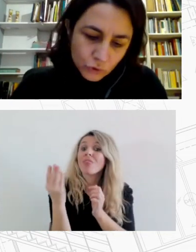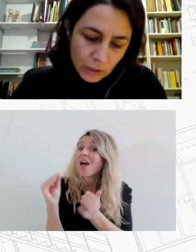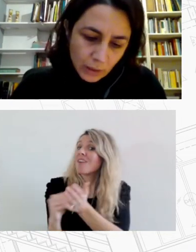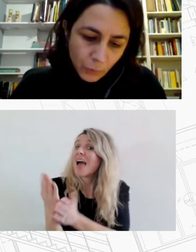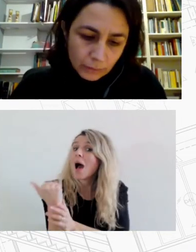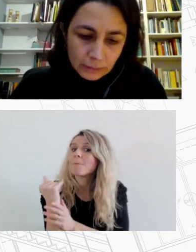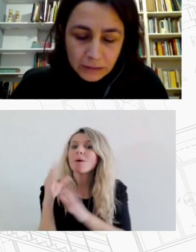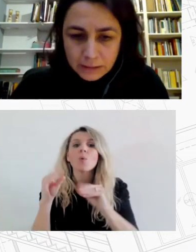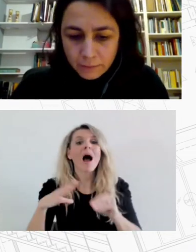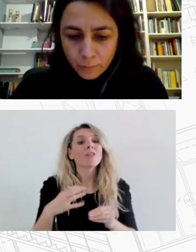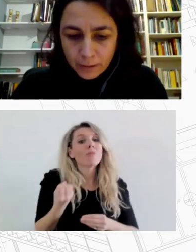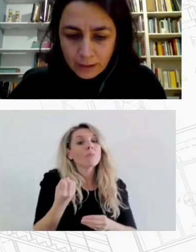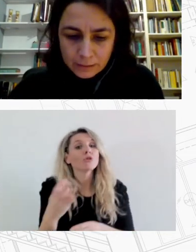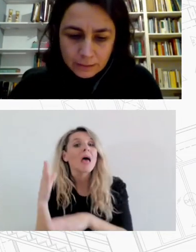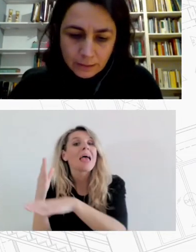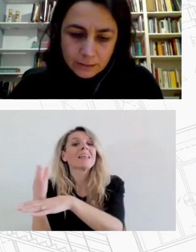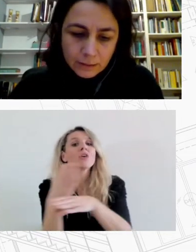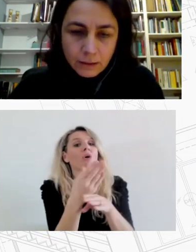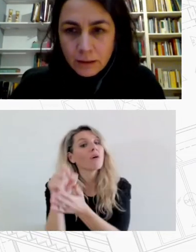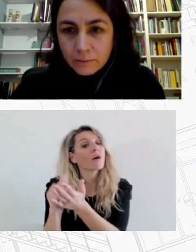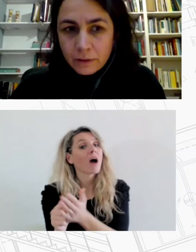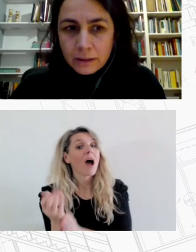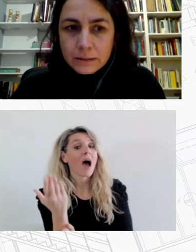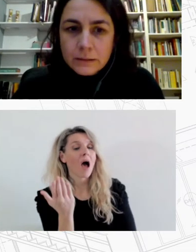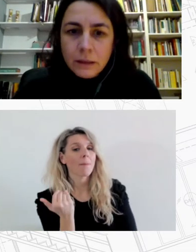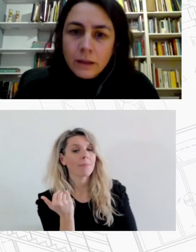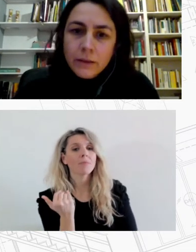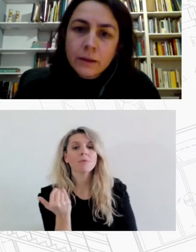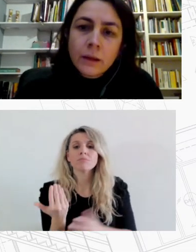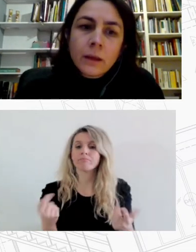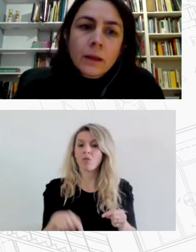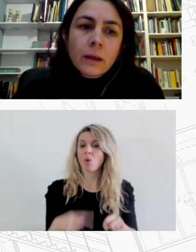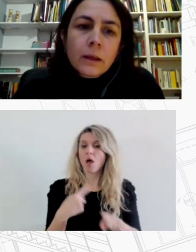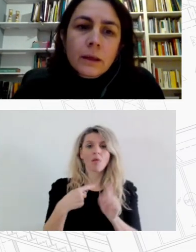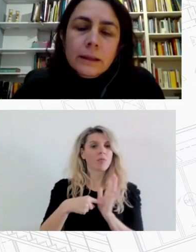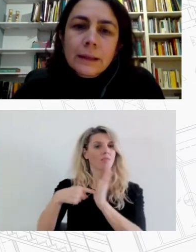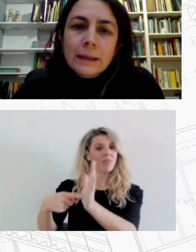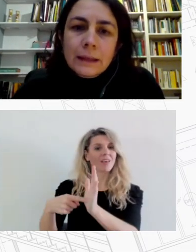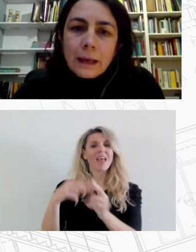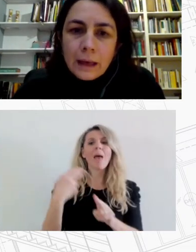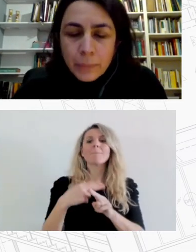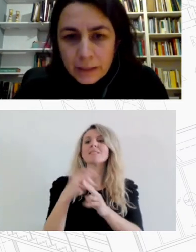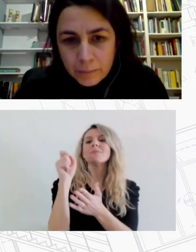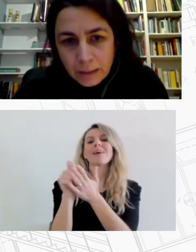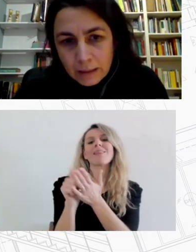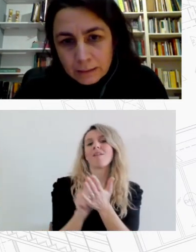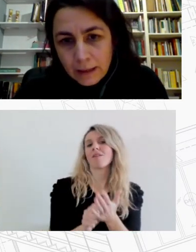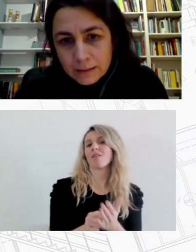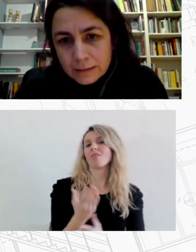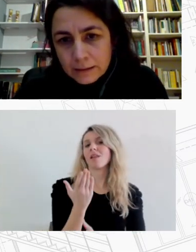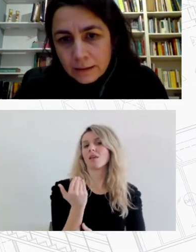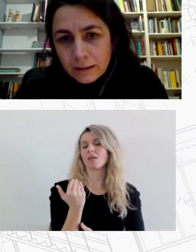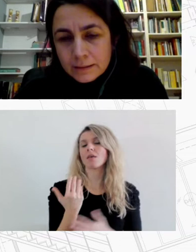τη δημόσια πολιτική στα ευρωπαϊκά στατιστικά στοιχεία δεν εμφανίζεται στην Ελλάδα και γενικά υπάρχει μια